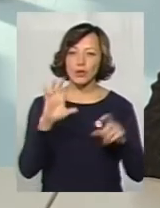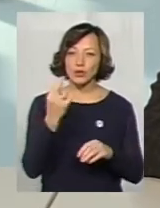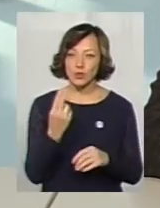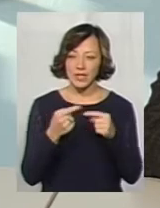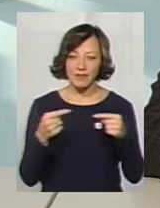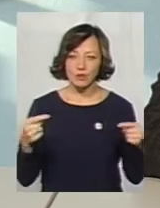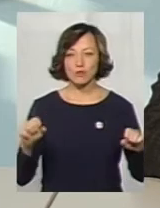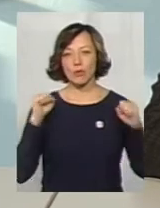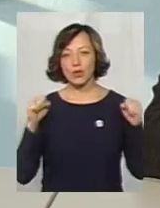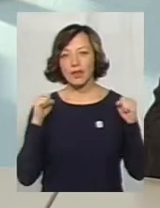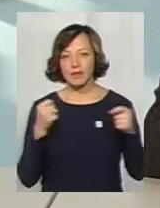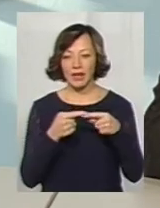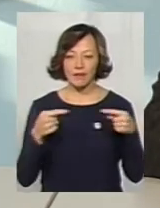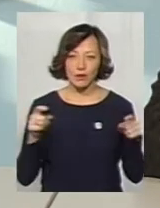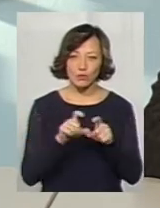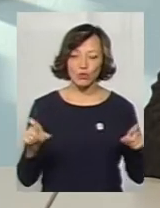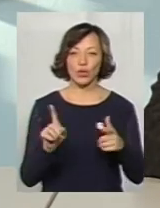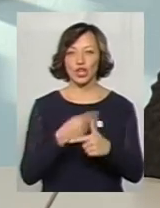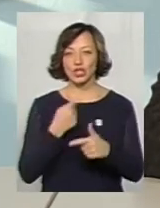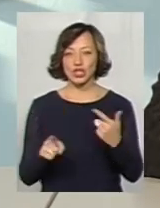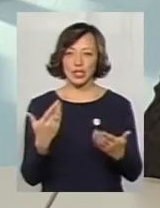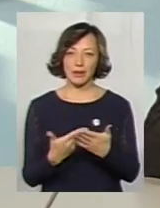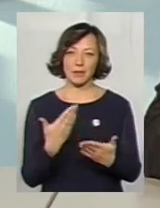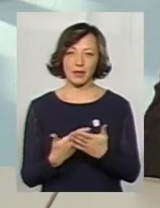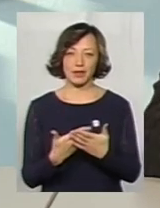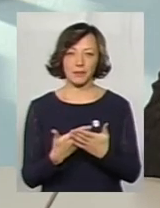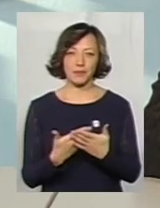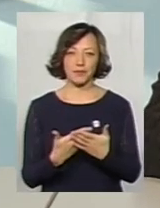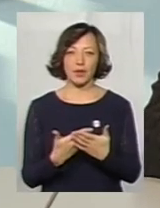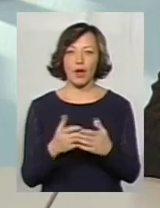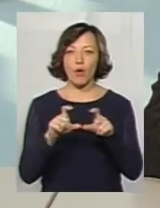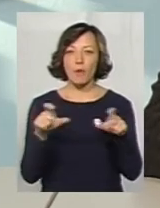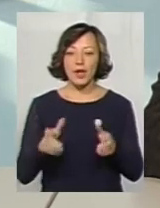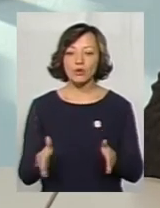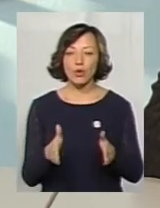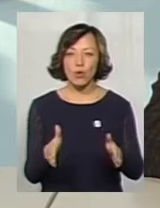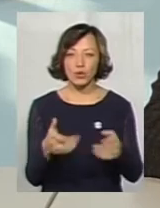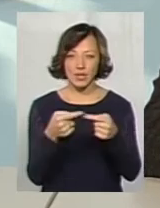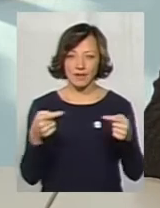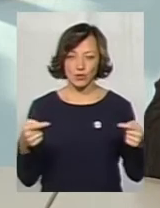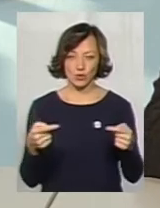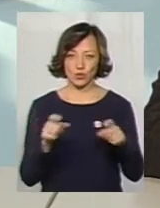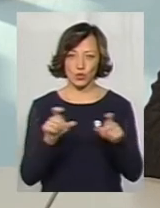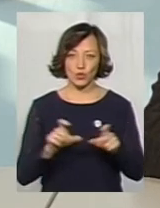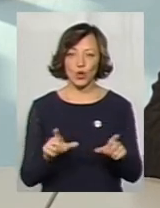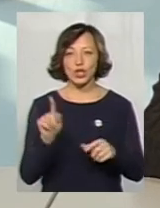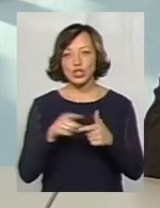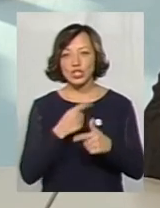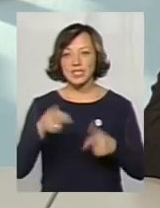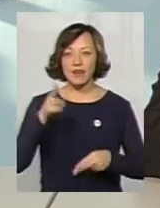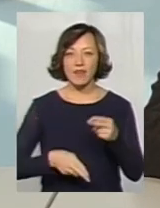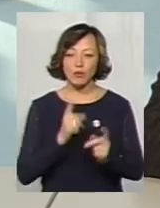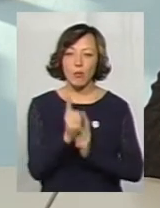інфраструктури, спортивної інфраструктури, чи, скажімо, якийсь об'єкт дорожньої інфраструктури, чи це вже десь завершення